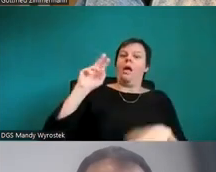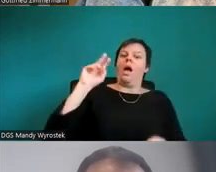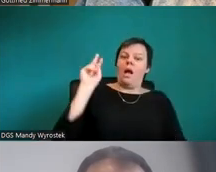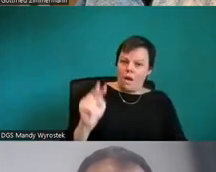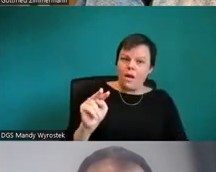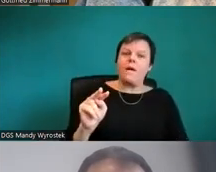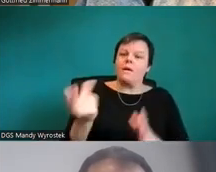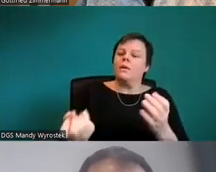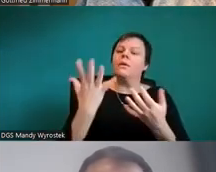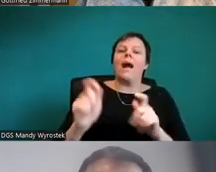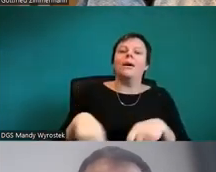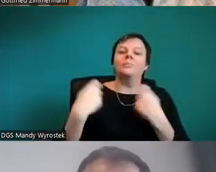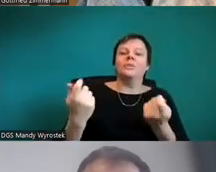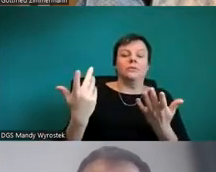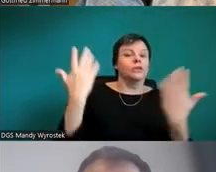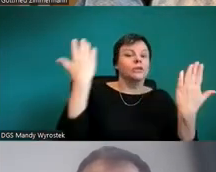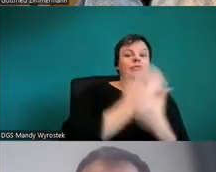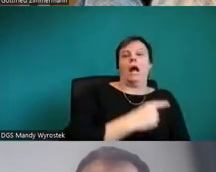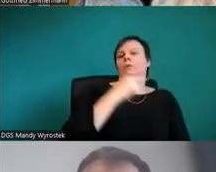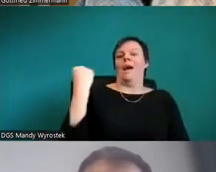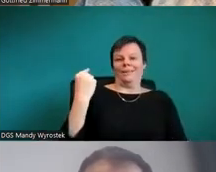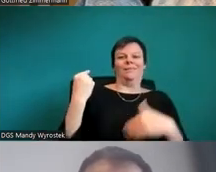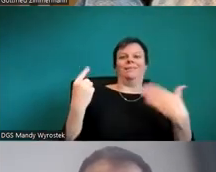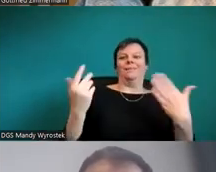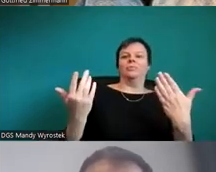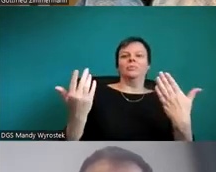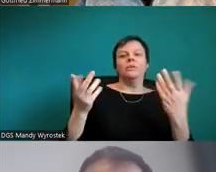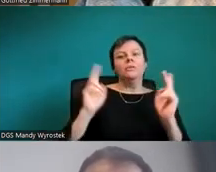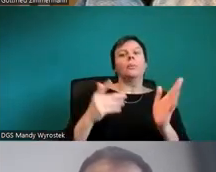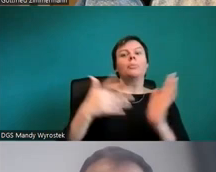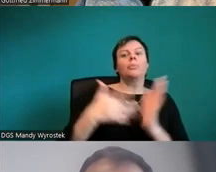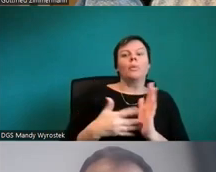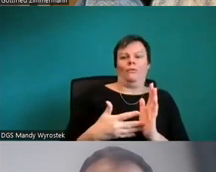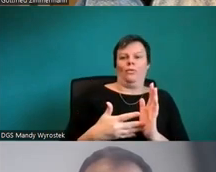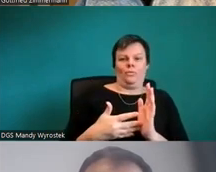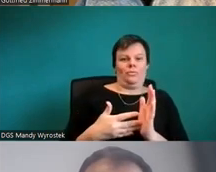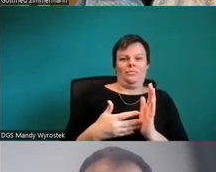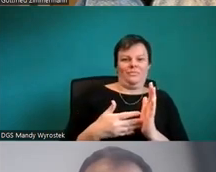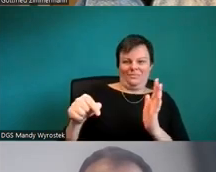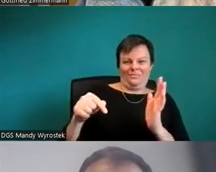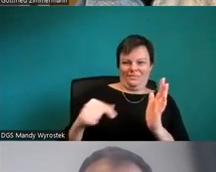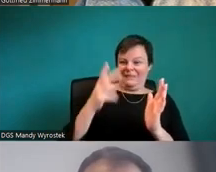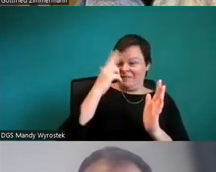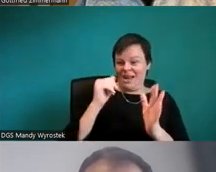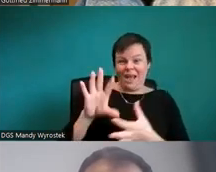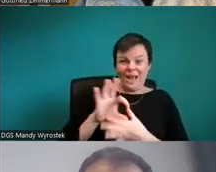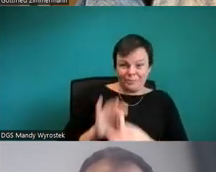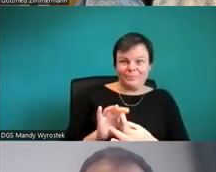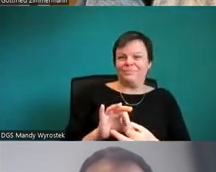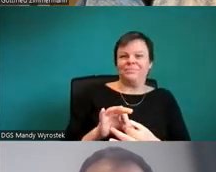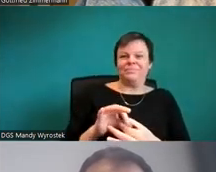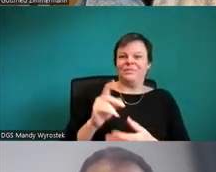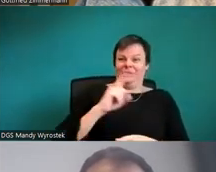Es ist keine Prüfung, wo ich jetzt auf einen Fehler hingewiesen werde selber. Solche Dinge gibt es ja schon länger in Photoshop und in anderen